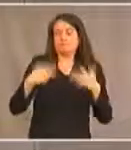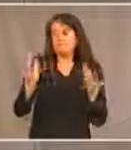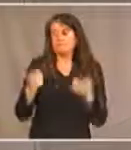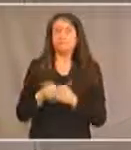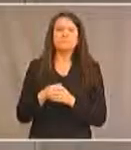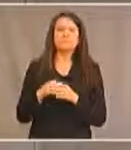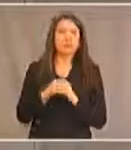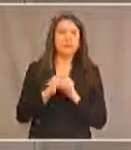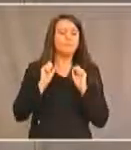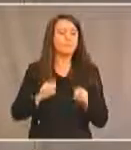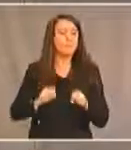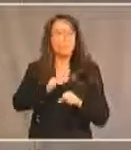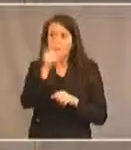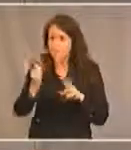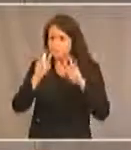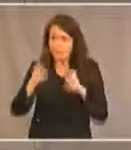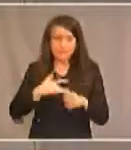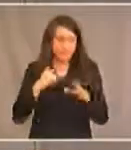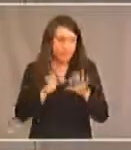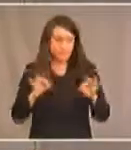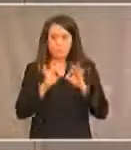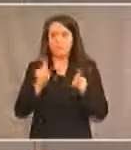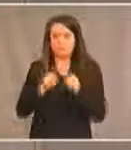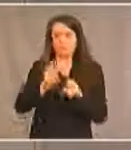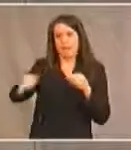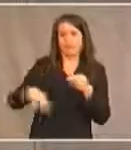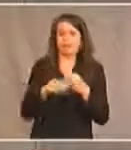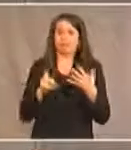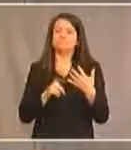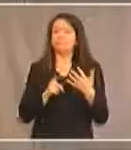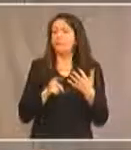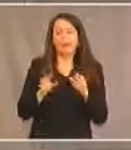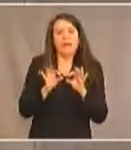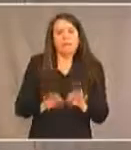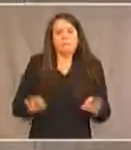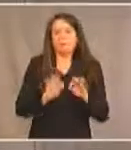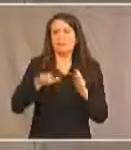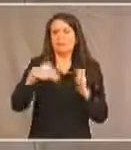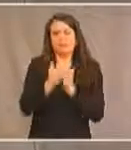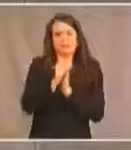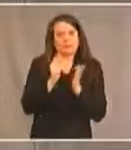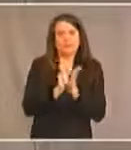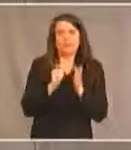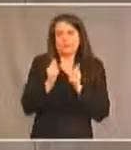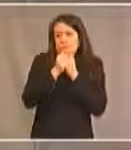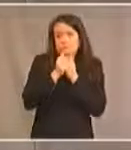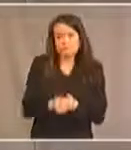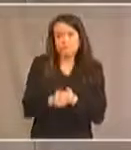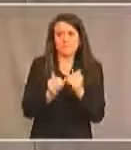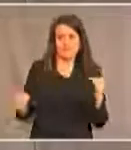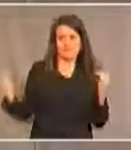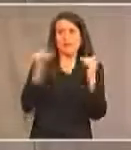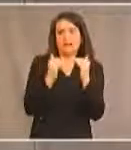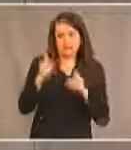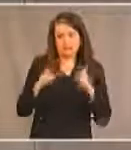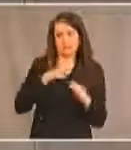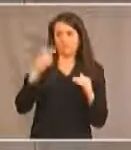aborder tout autre thème qui vous paraît nécessaire. Il est évident que toute loi doit reconnaître que l'égalité pour les personnes